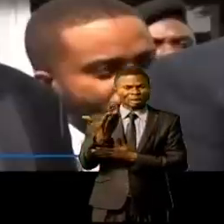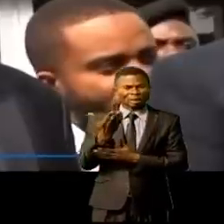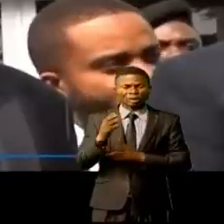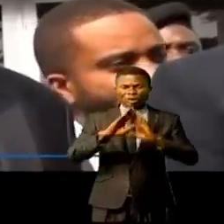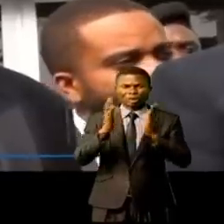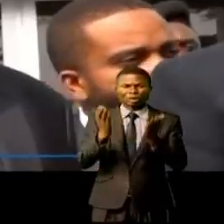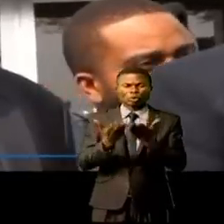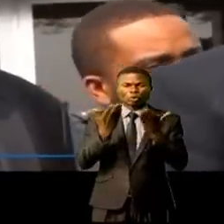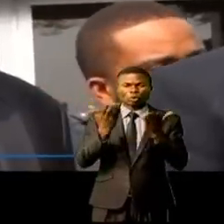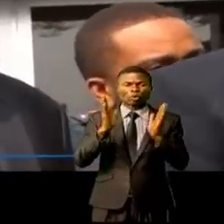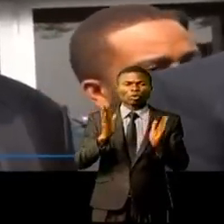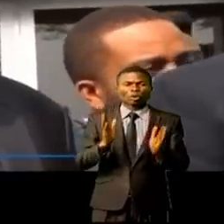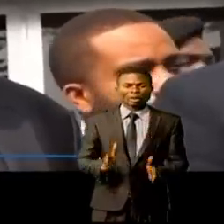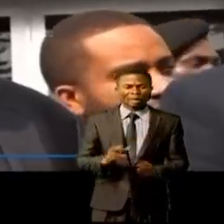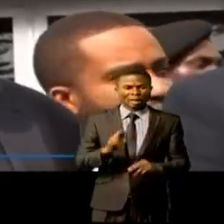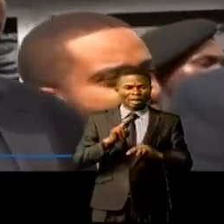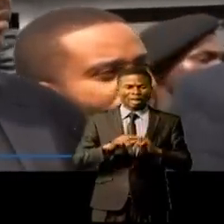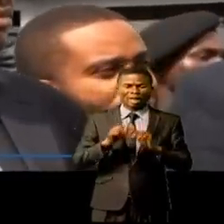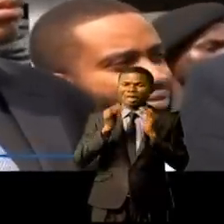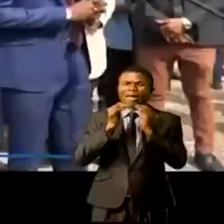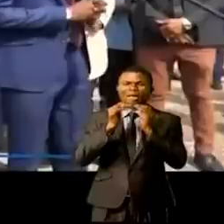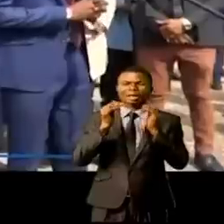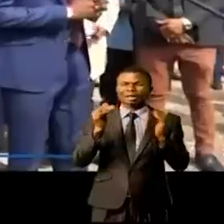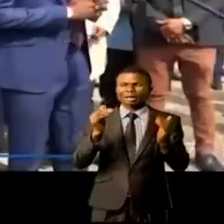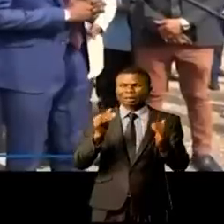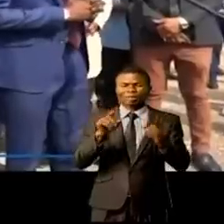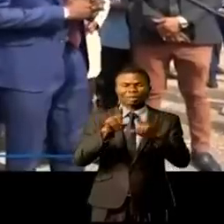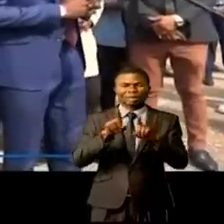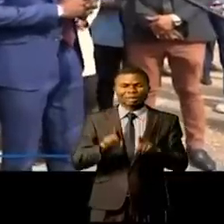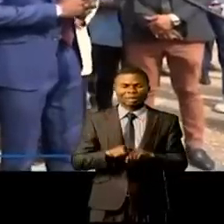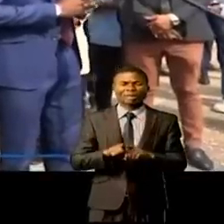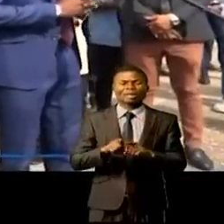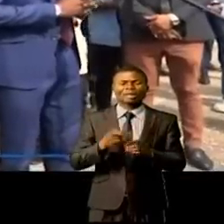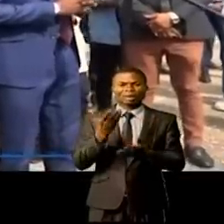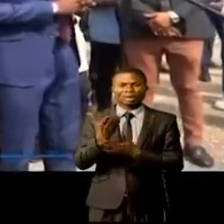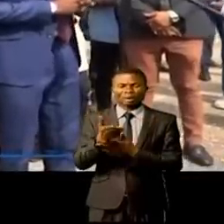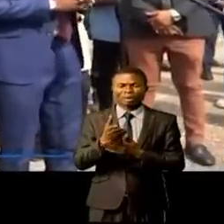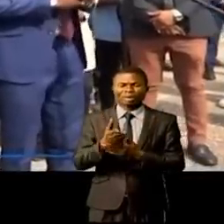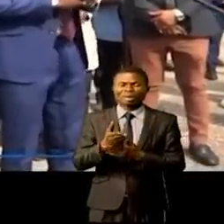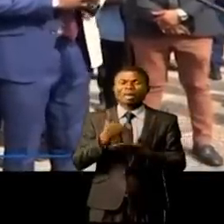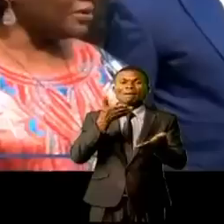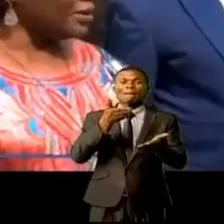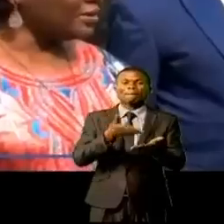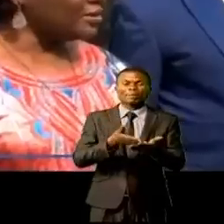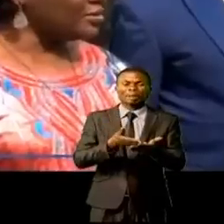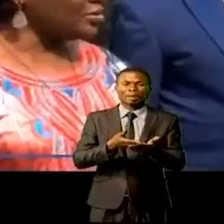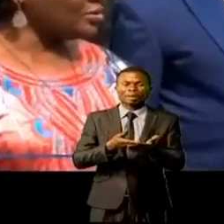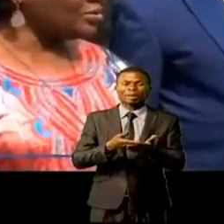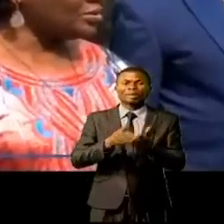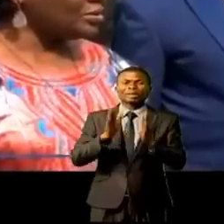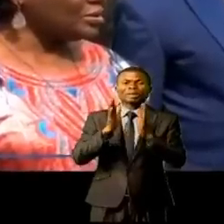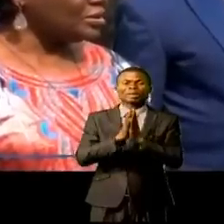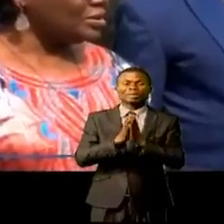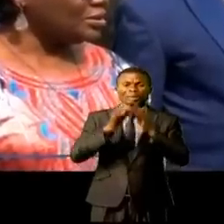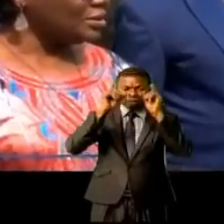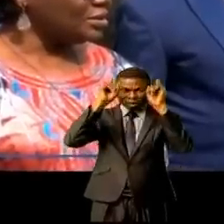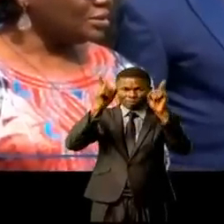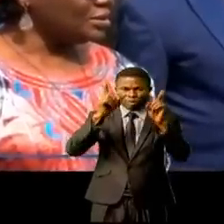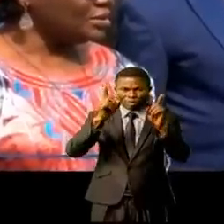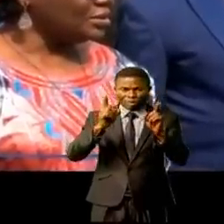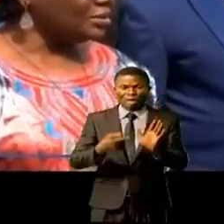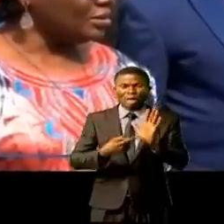étudiants au calme et à cette occasion, un échantillon d'une dizaine de bus a été